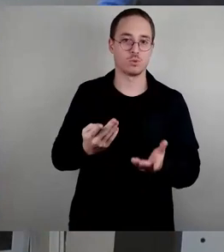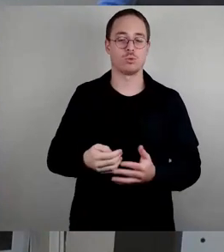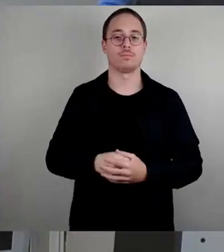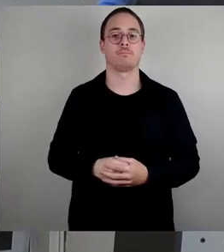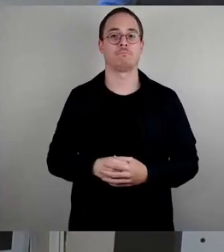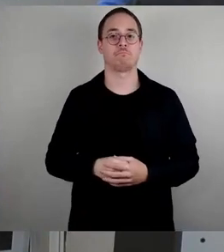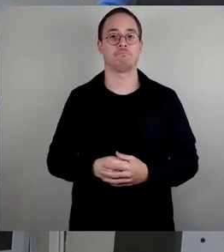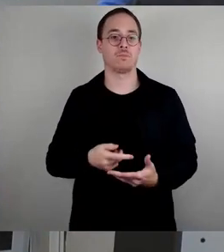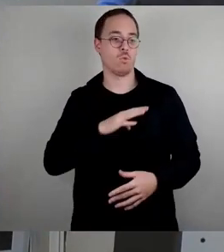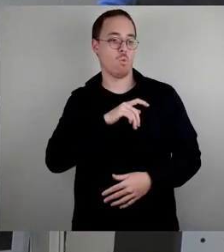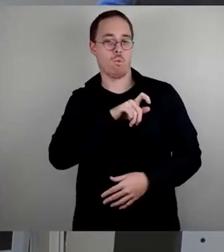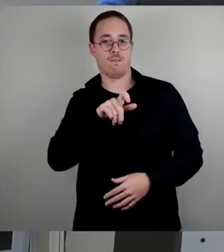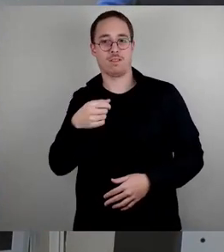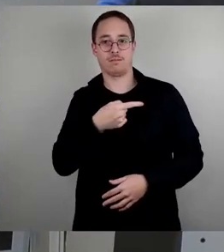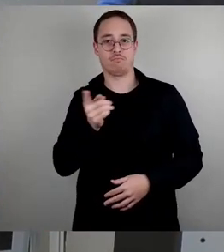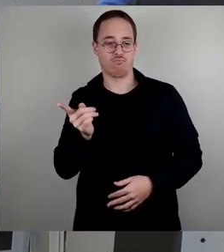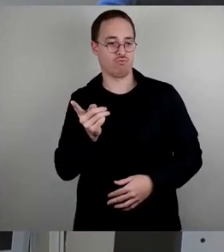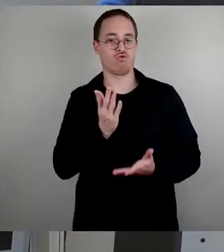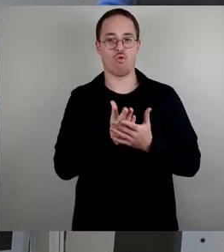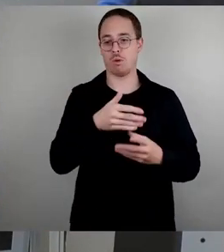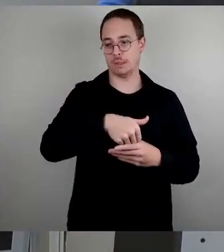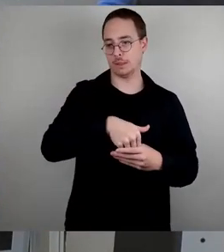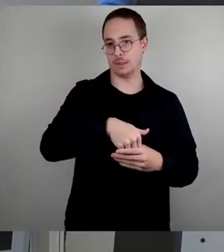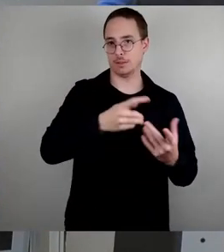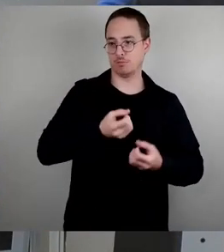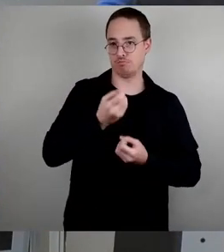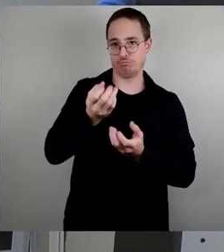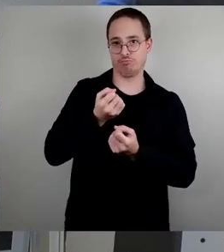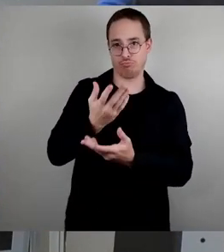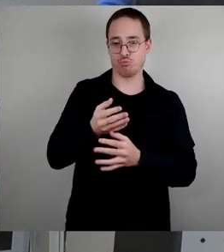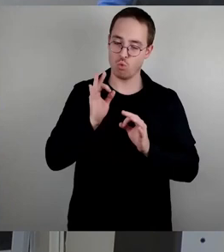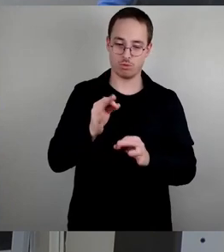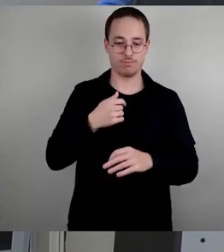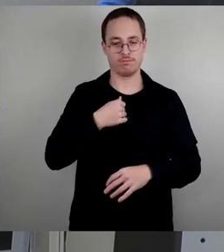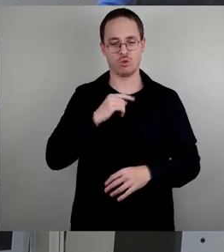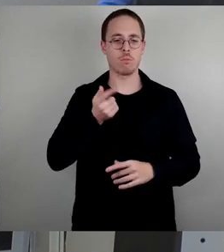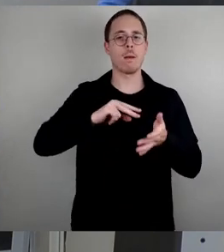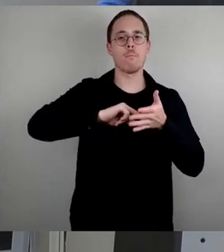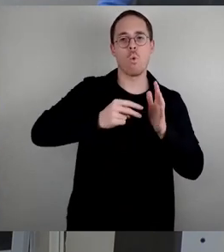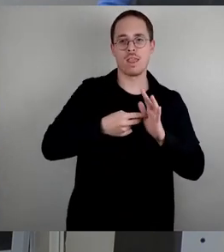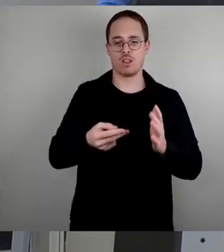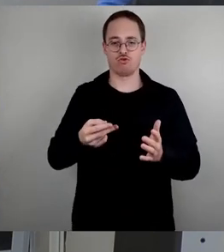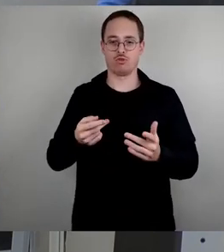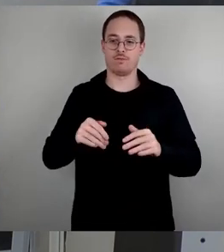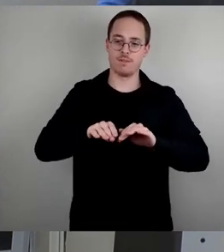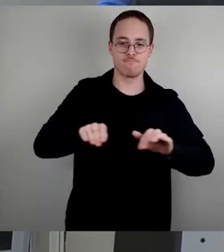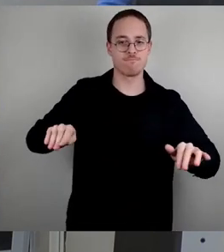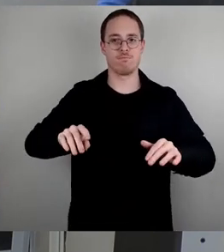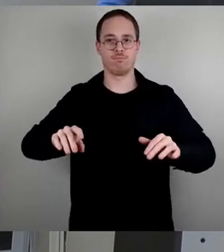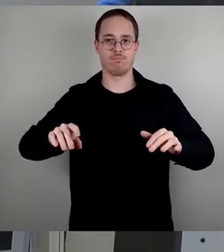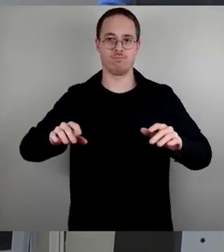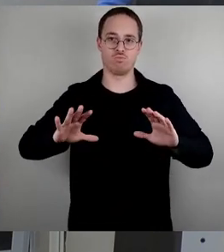das Erforderliche dazu gesagt. Ich will es einfach nur mal politisch nochmal auf den Punkt bringen. Ich habe es ja schon mehrfach gesagt.